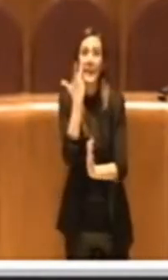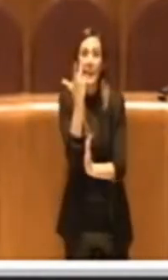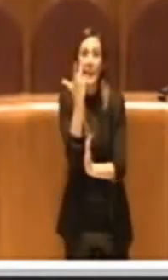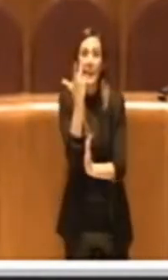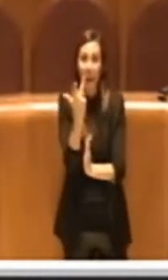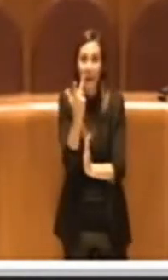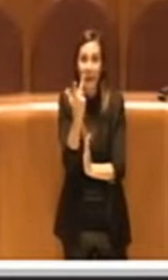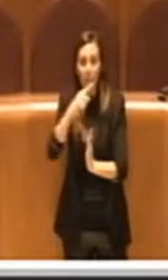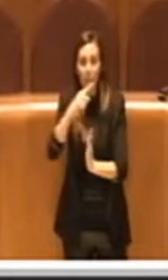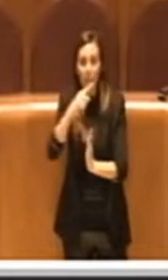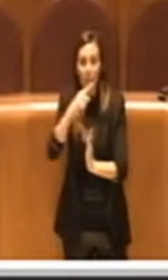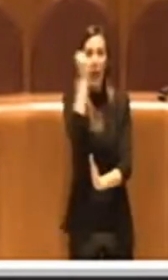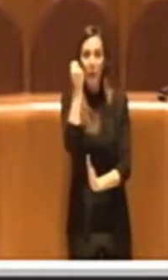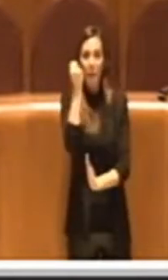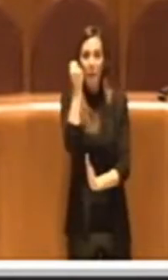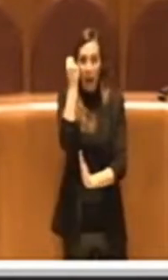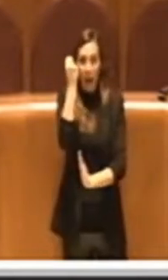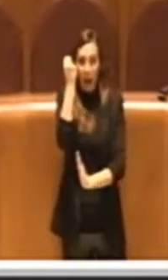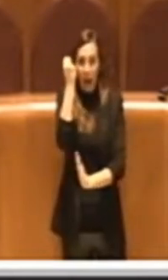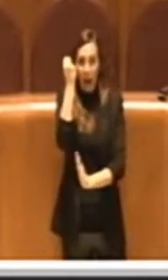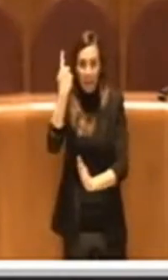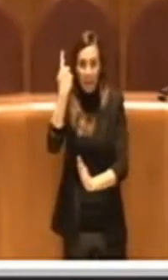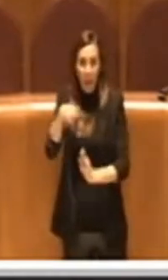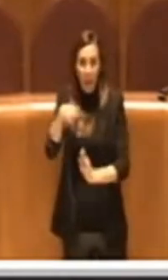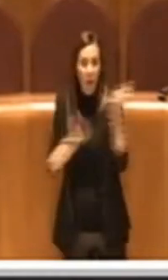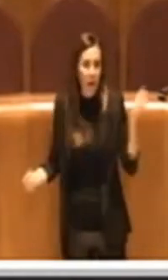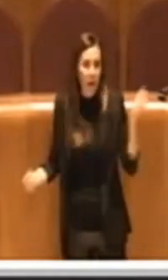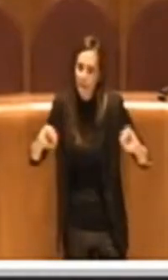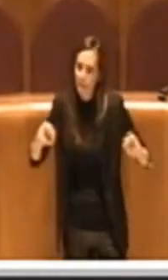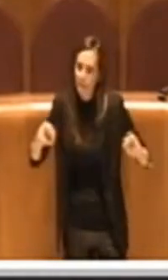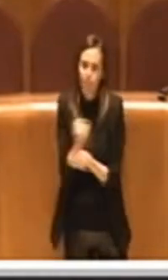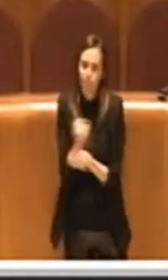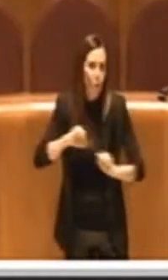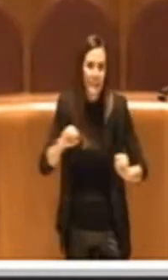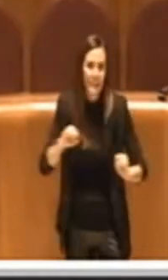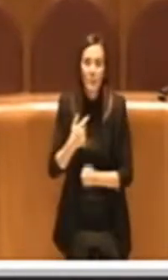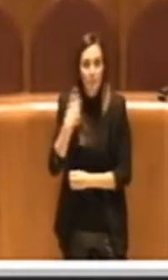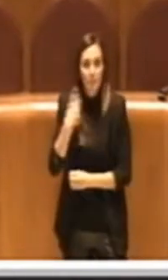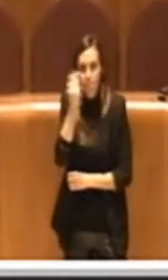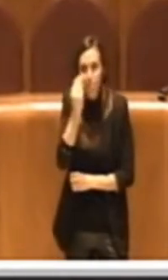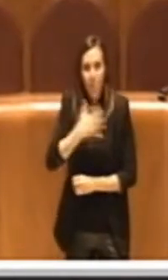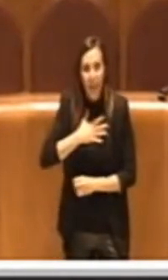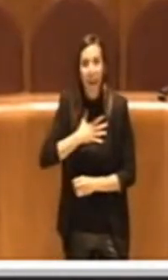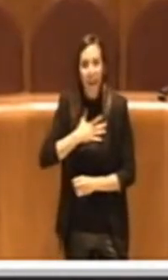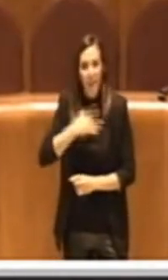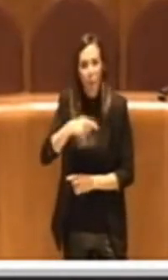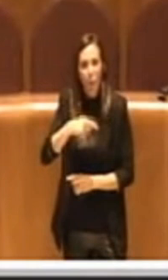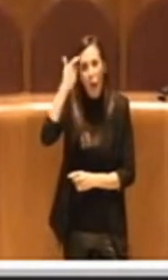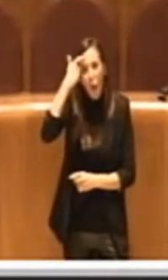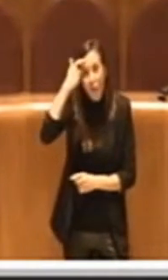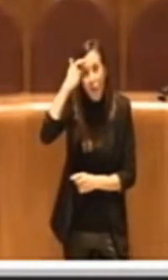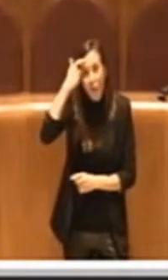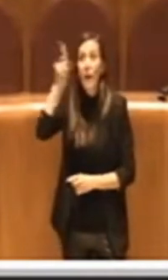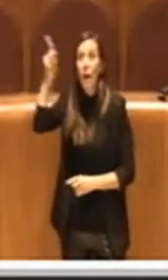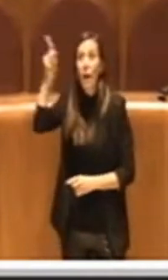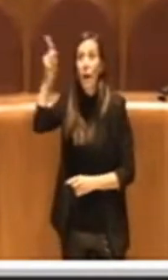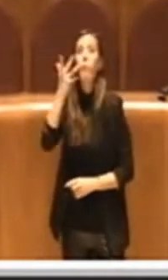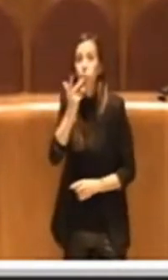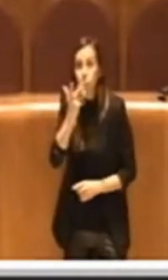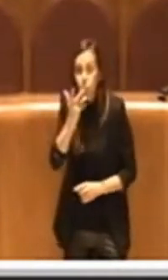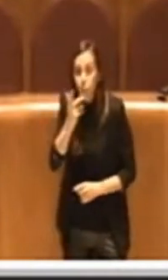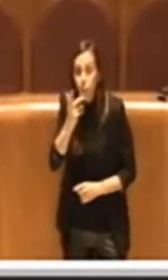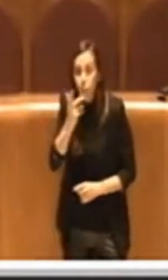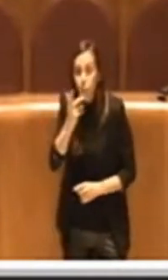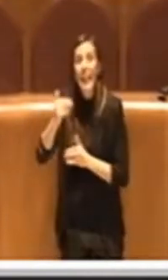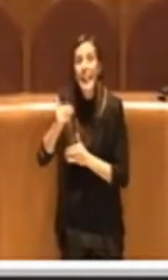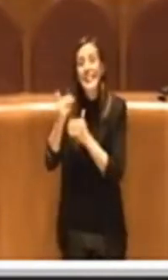le possa salvare oggi dal baratro, insomma. Quindi, secondo me, anche il Governo dovrebbe, se vuole entrare nel merito delle durate e delle